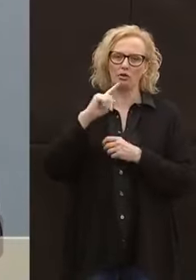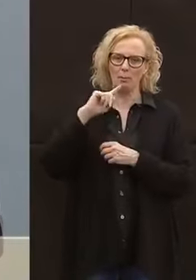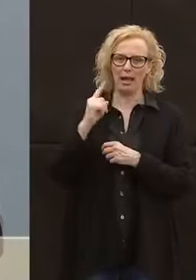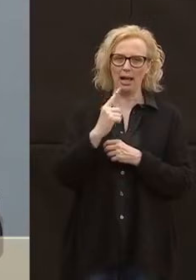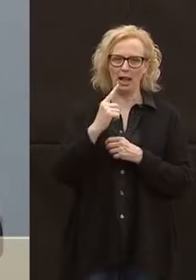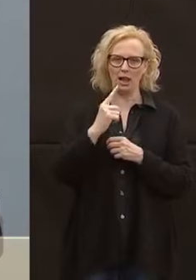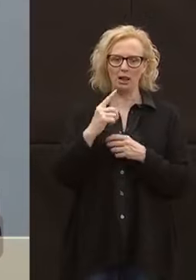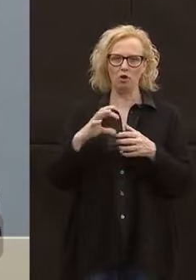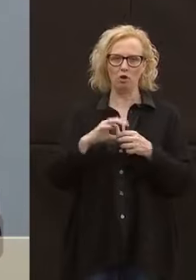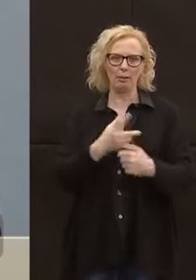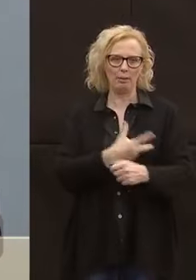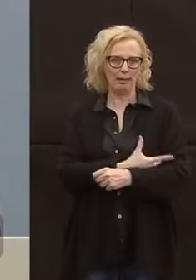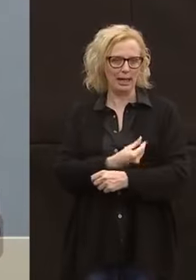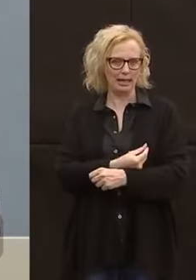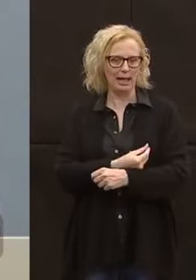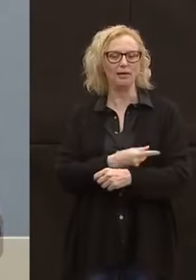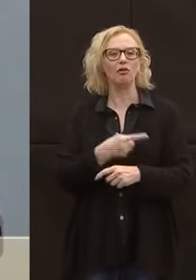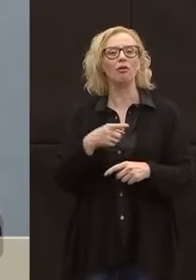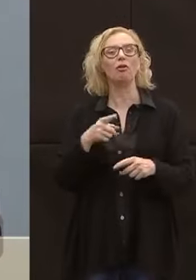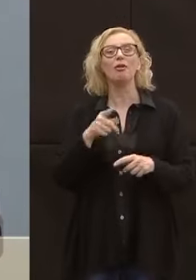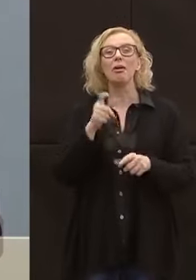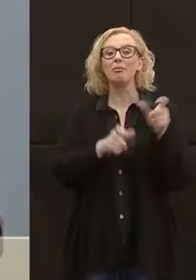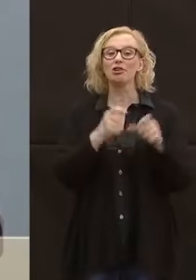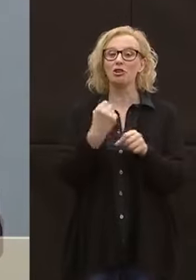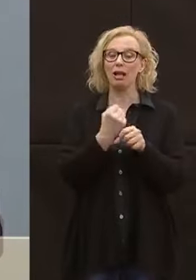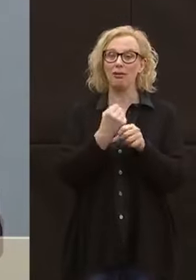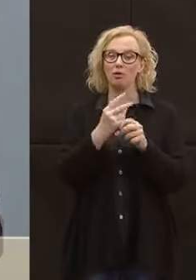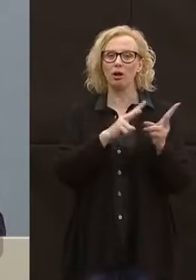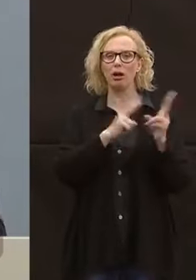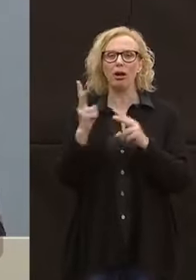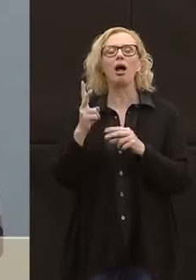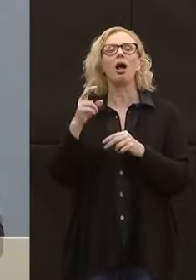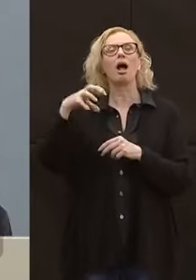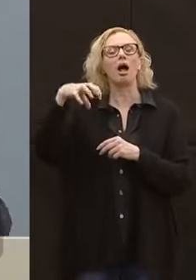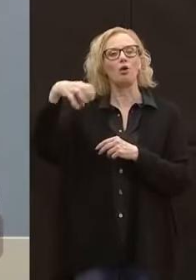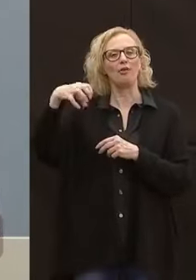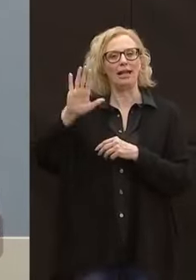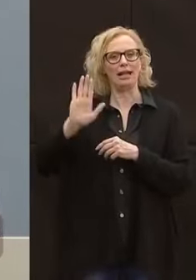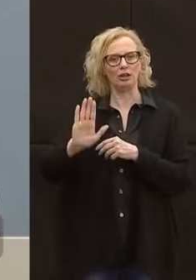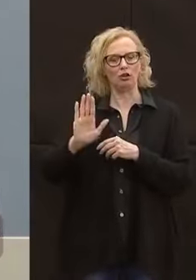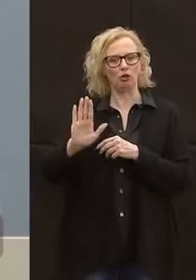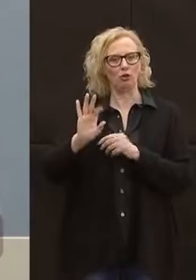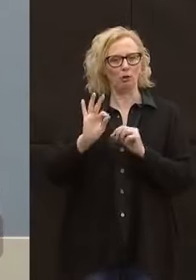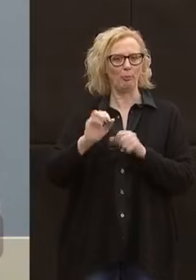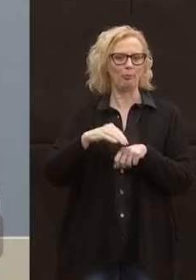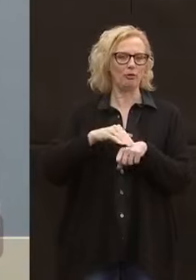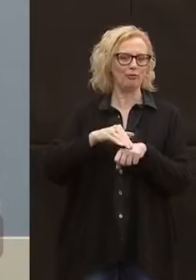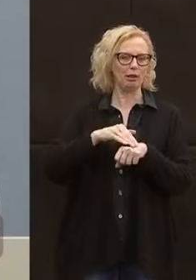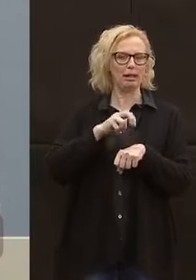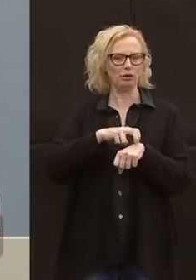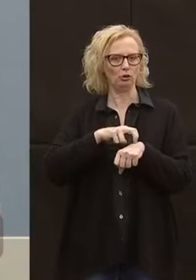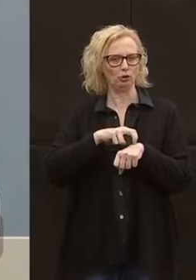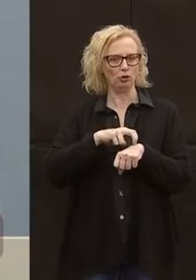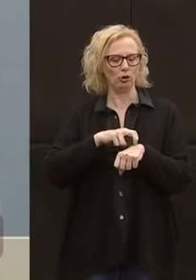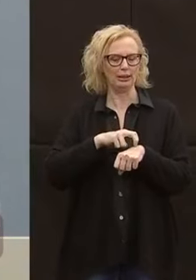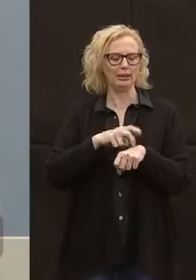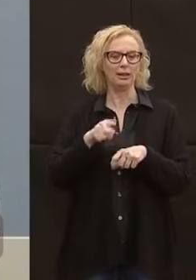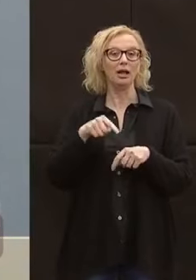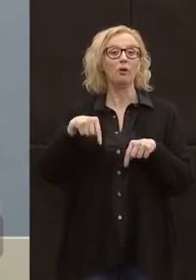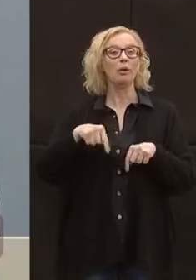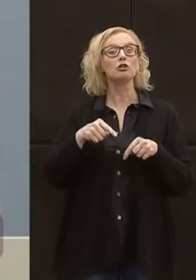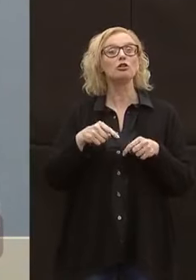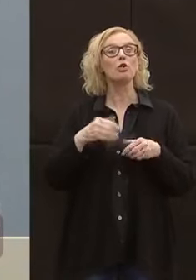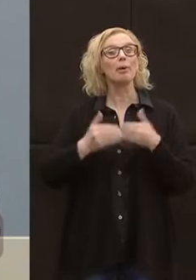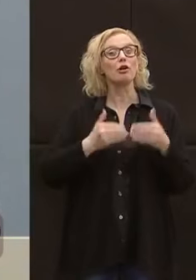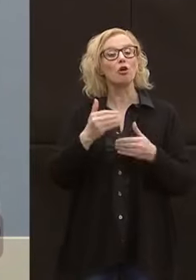con il prelievo del sangue, sul personale sanitario a Roveretra, sul personale in prima linea. Questo è un altro percorso che l'azienda